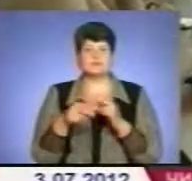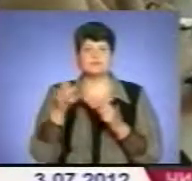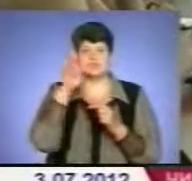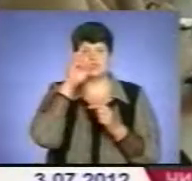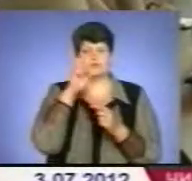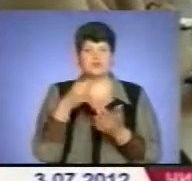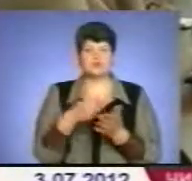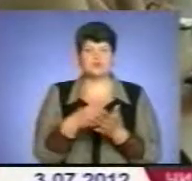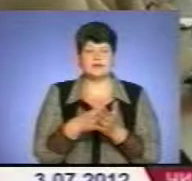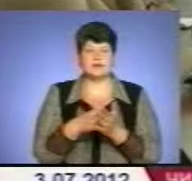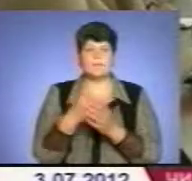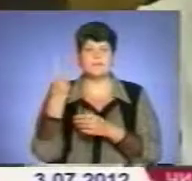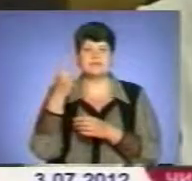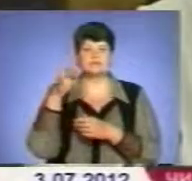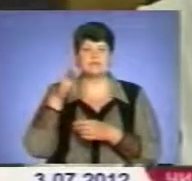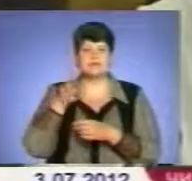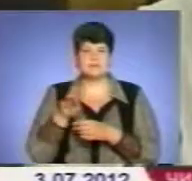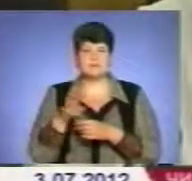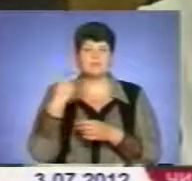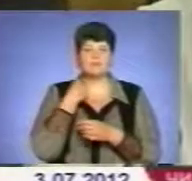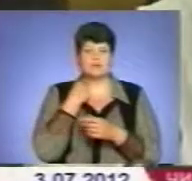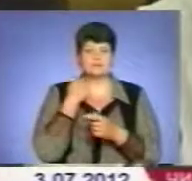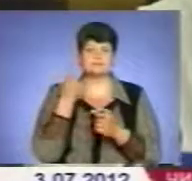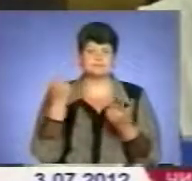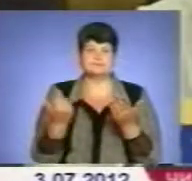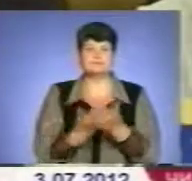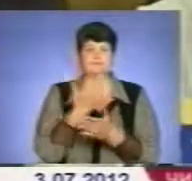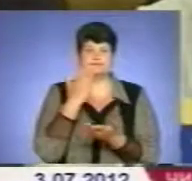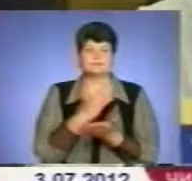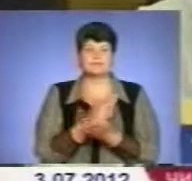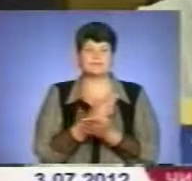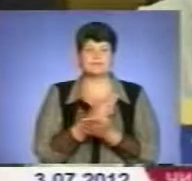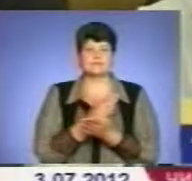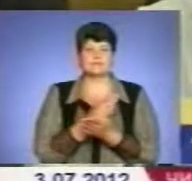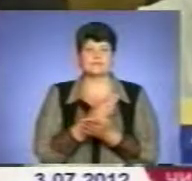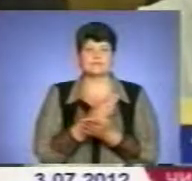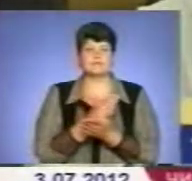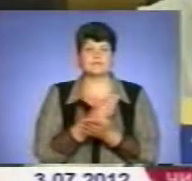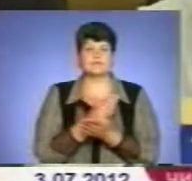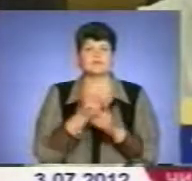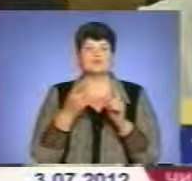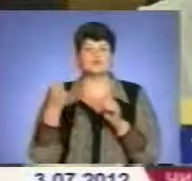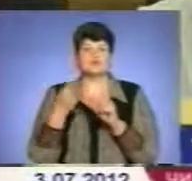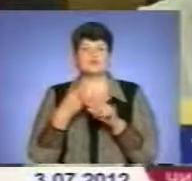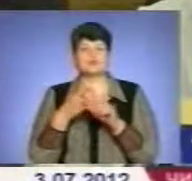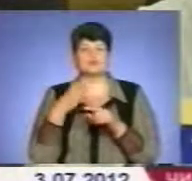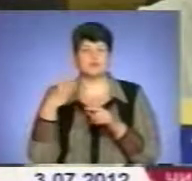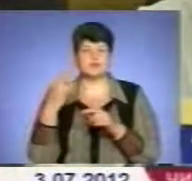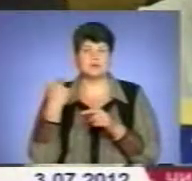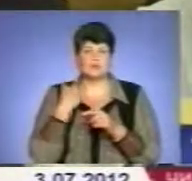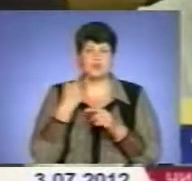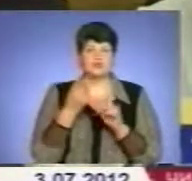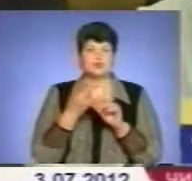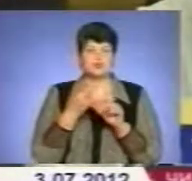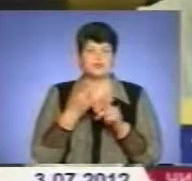заборгованість нагадала про себе. Зв'язку з однієї сторони з ростом тарифів на електроенергію, з іншої сторони з тим, що